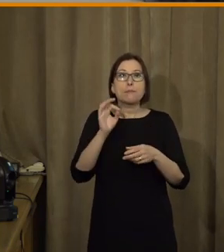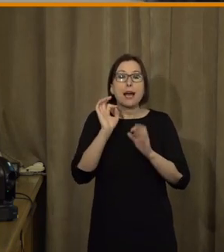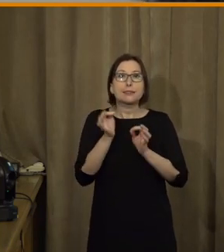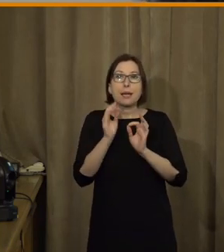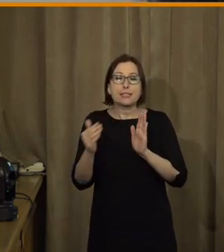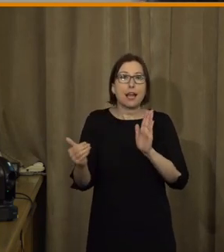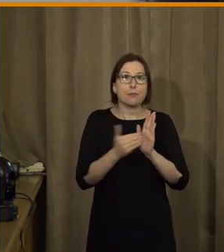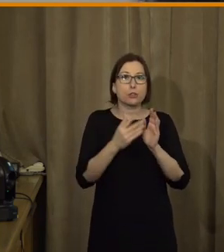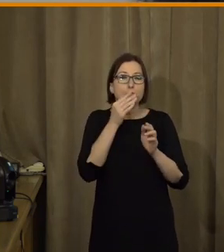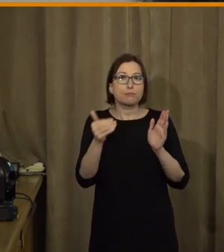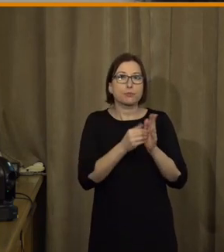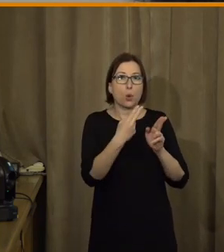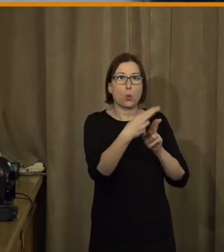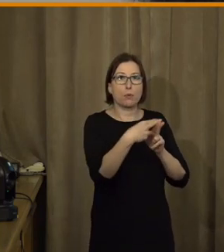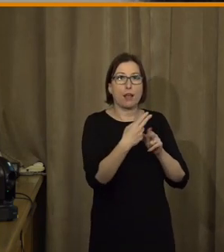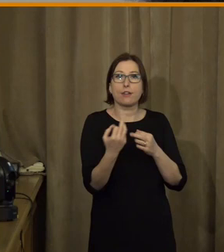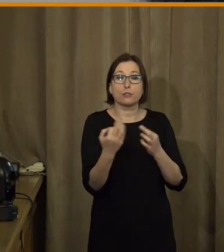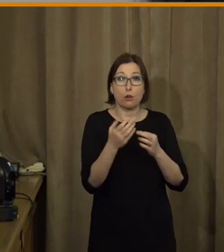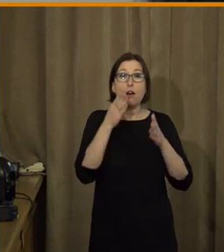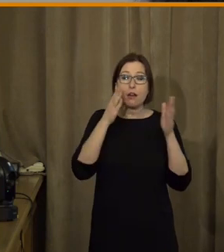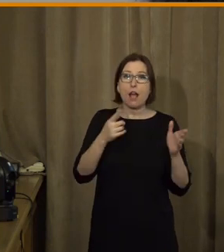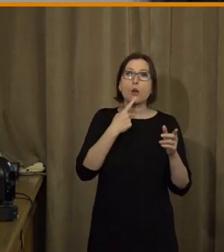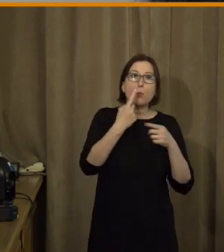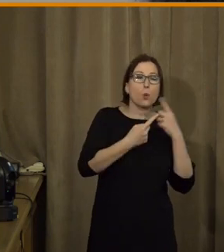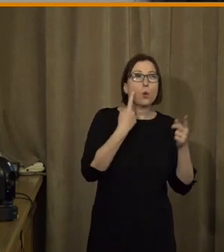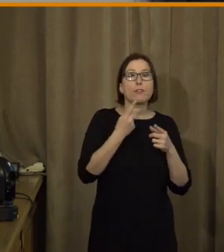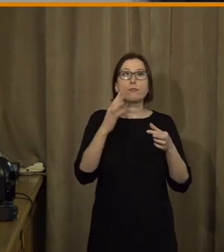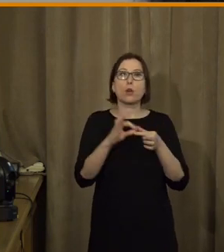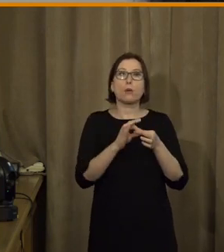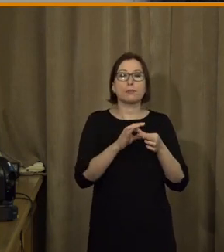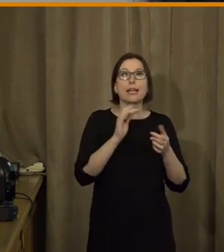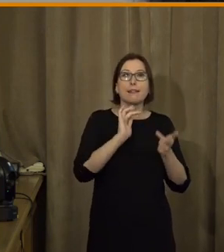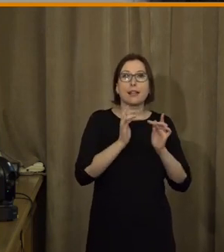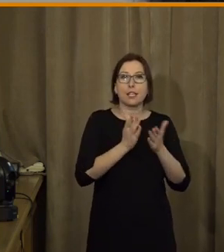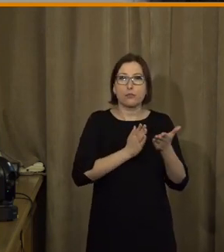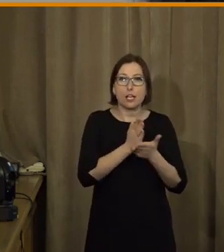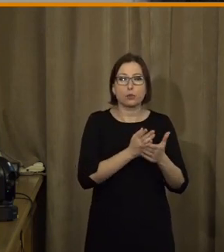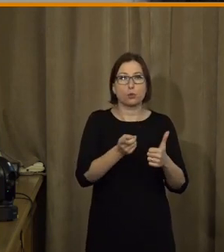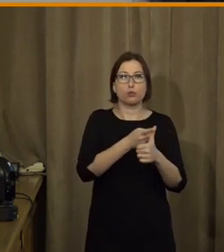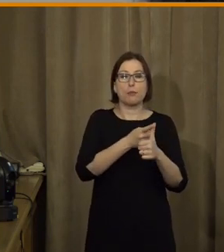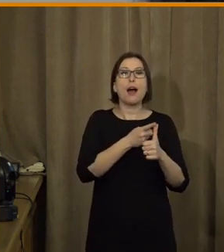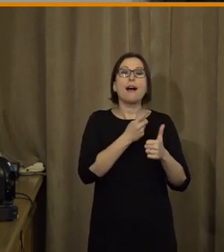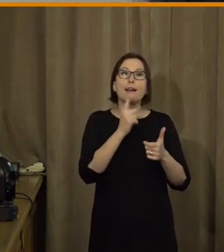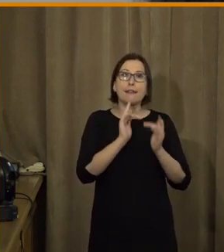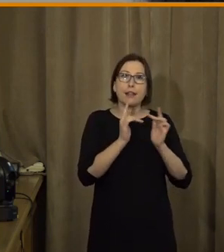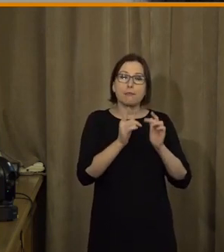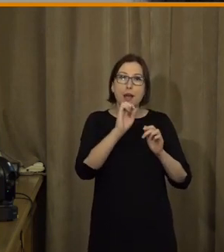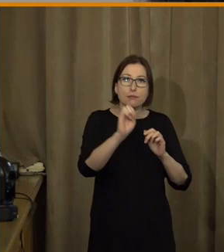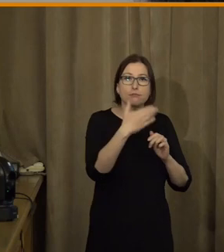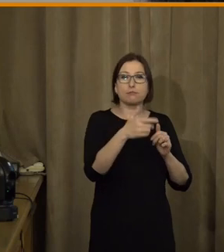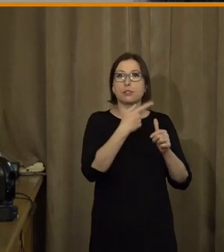potřebou. Protože celé ráno jsme slyšeli mnoho o digitálních službách, digitálních produktech,